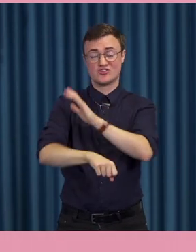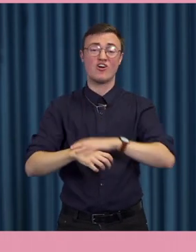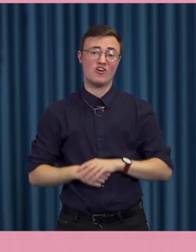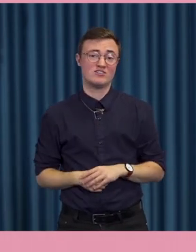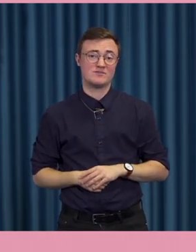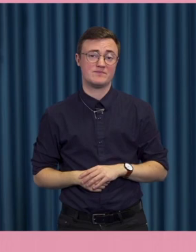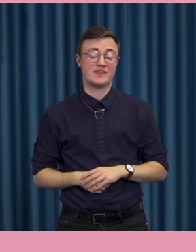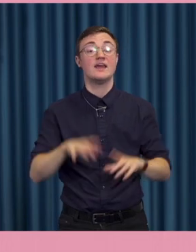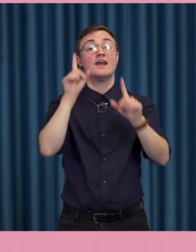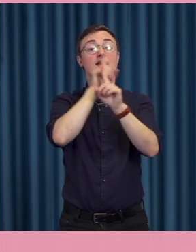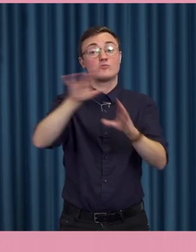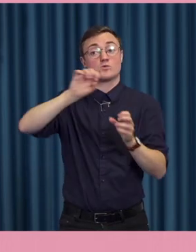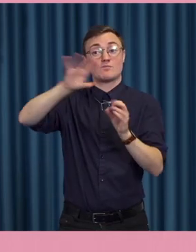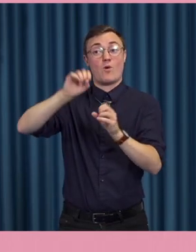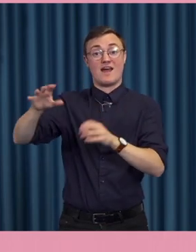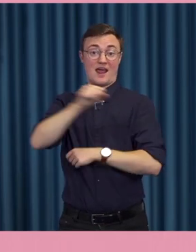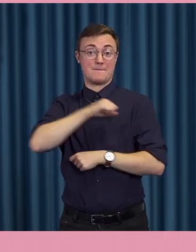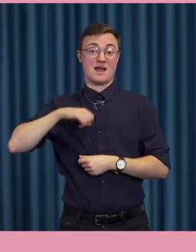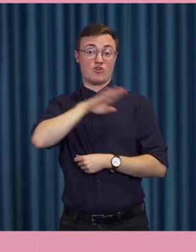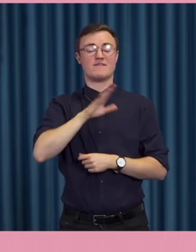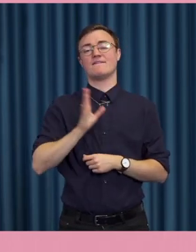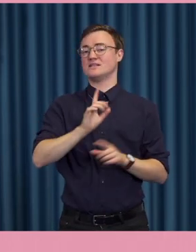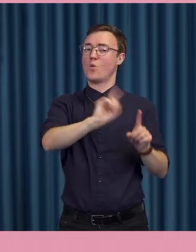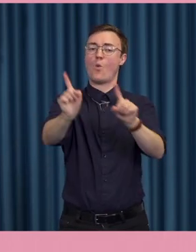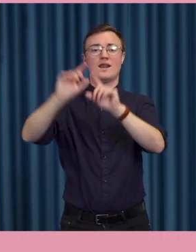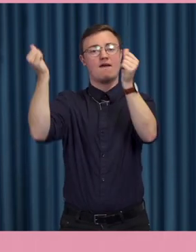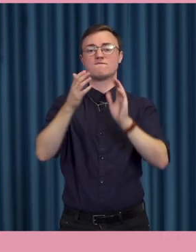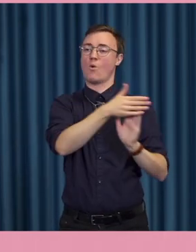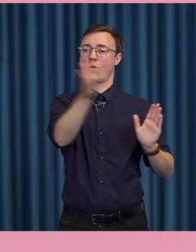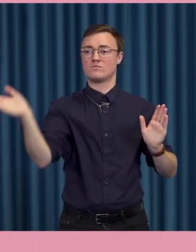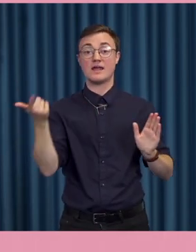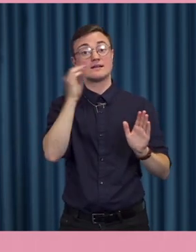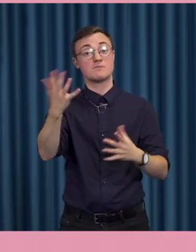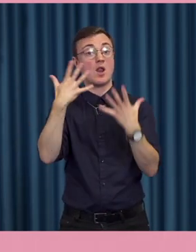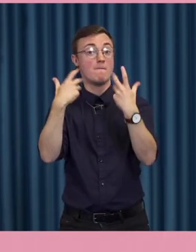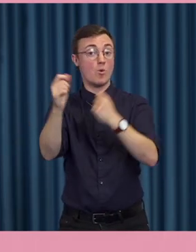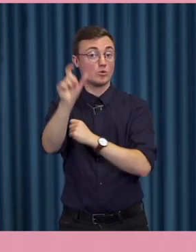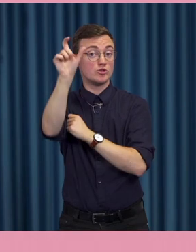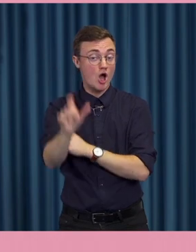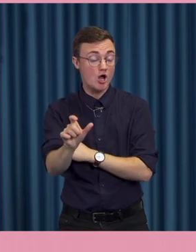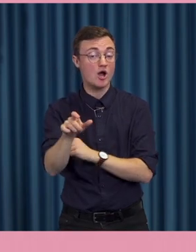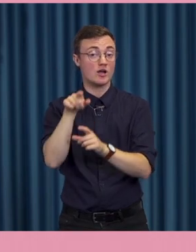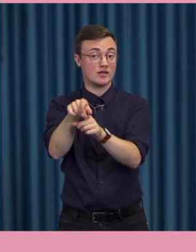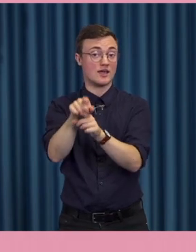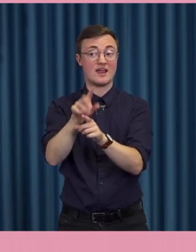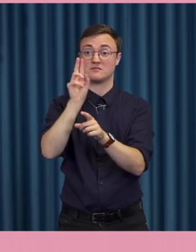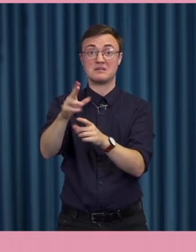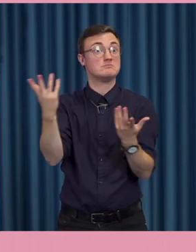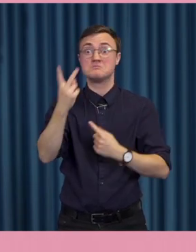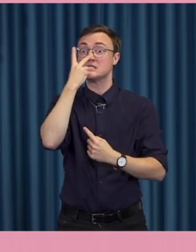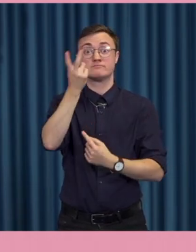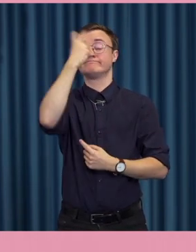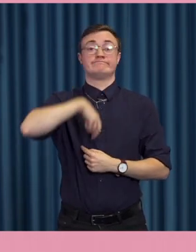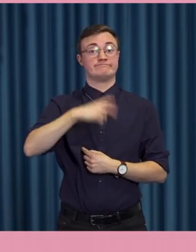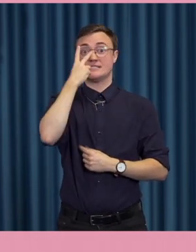Informationspåverkan mot makthavare kan komma av olika former. Och kan vara utformad på ett sätt att mottagaren faktiskt inte ser vad som